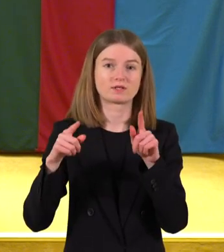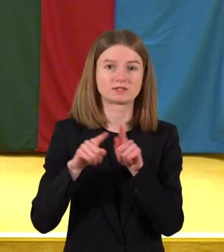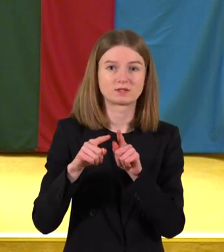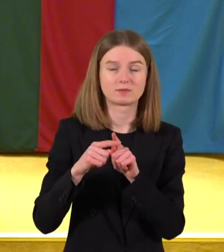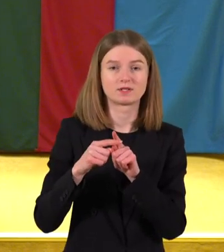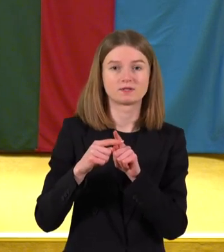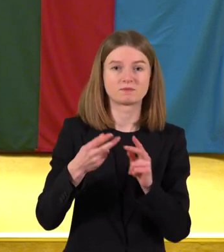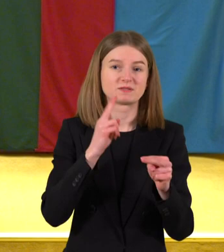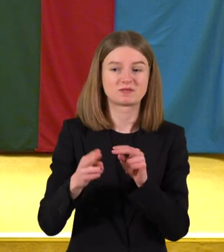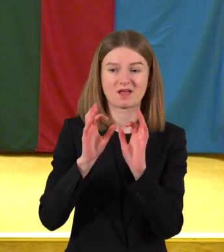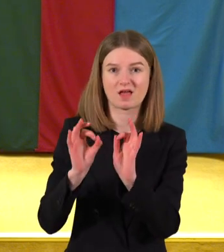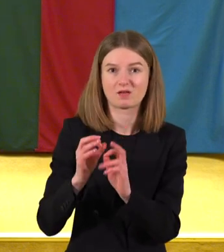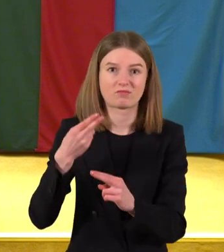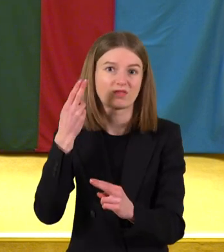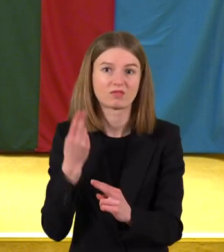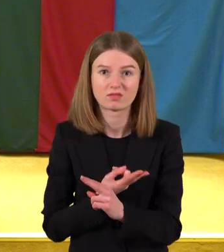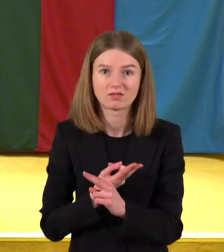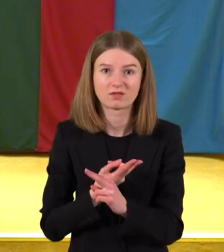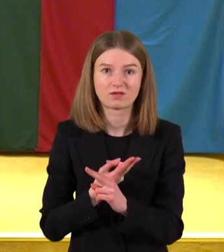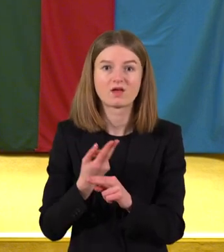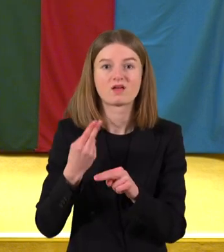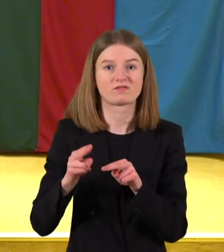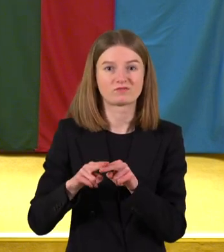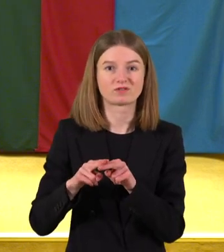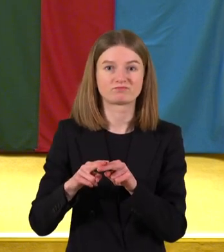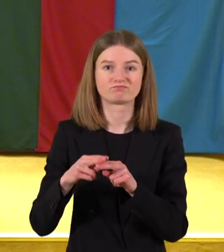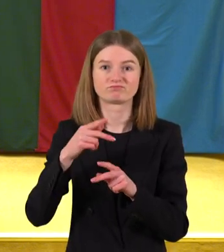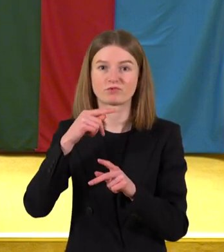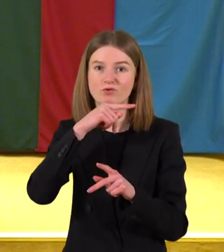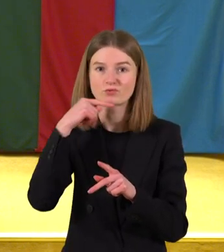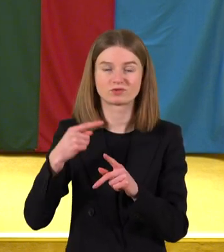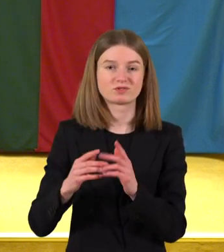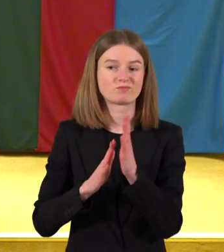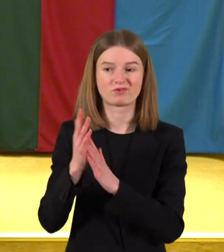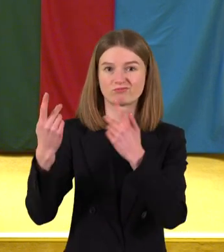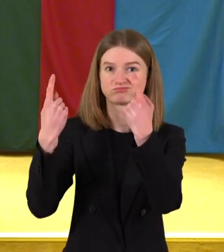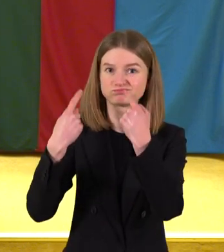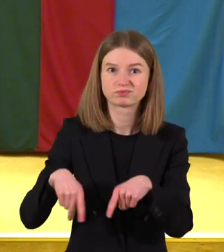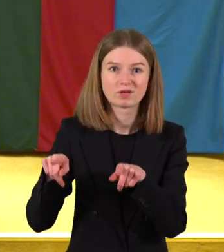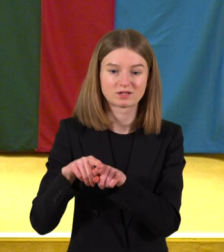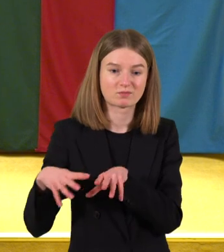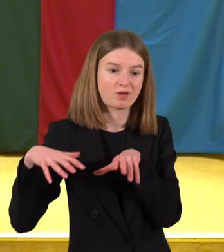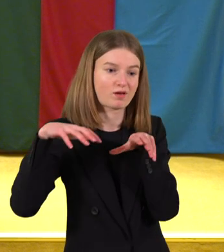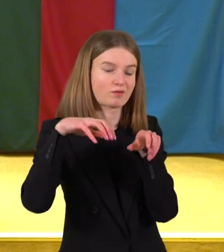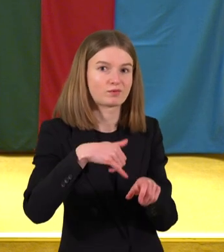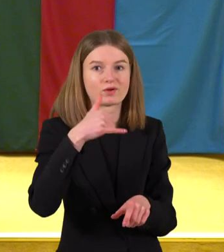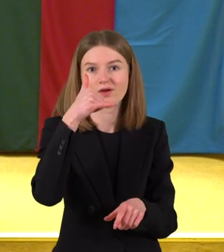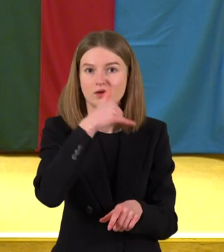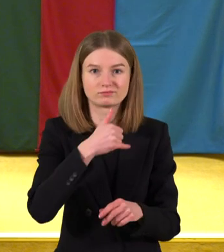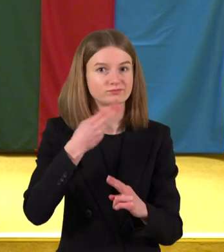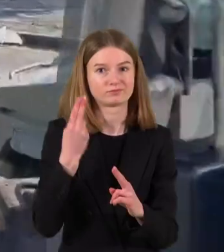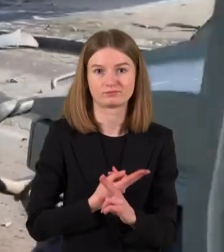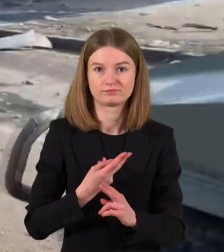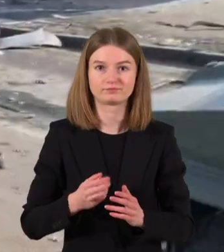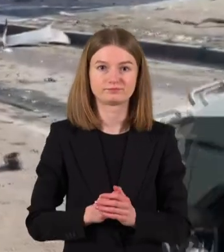operatyviai priminėti sprendimus, pagaliužiama motivacija į klampino puolimą, neleido agresoriui pasiekti užsibrieštų